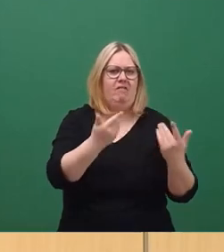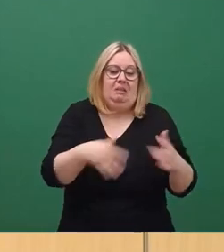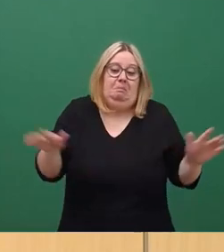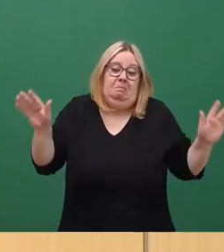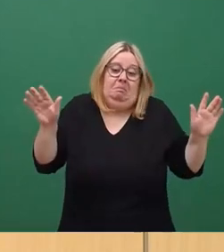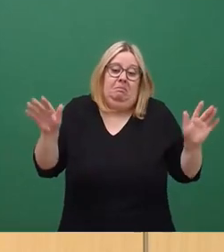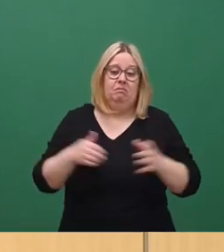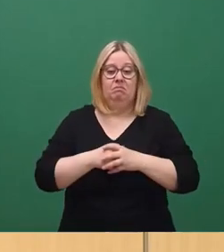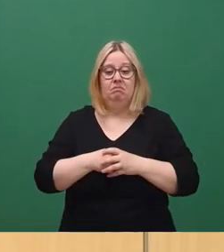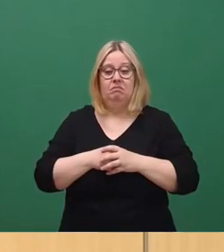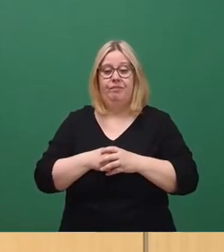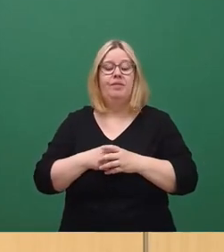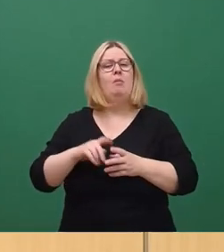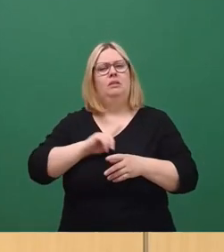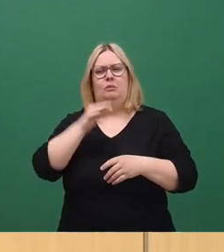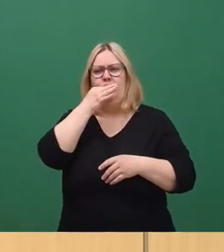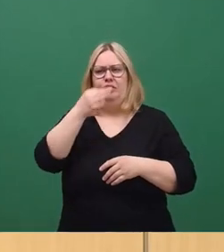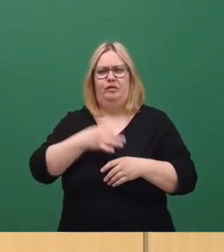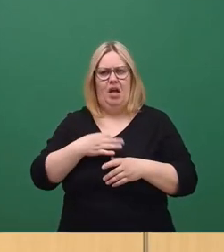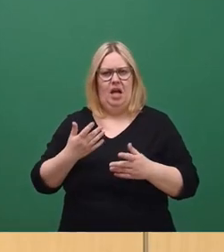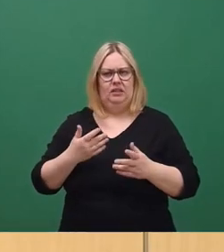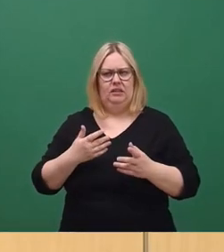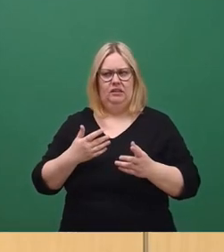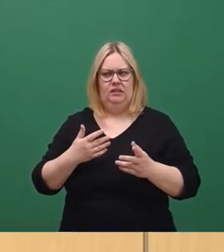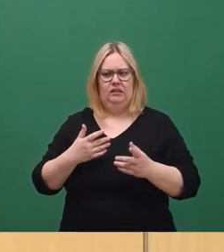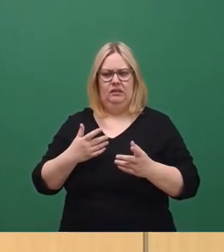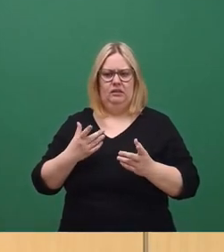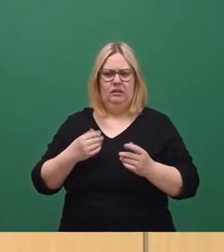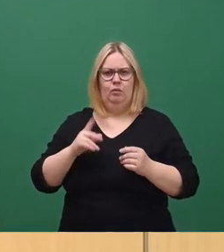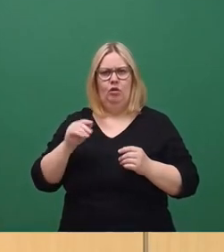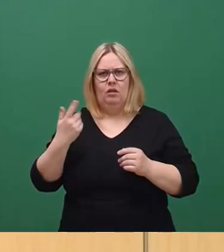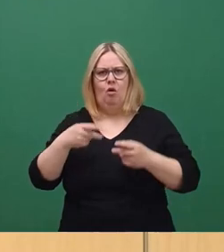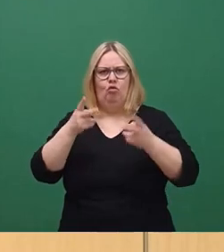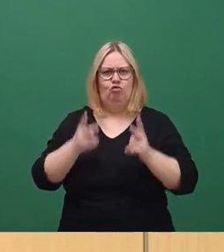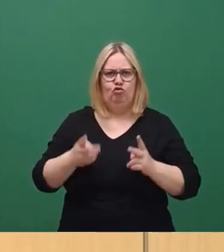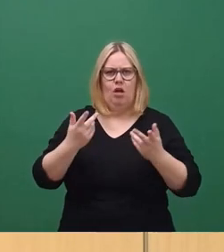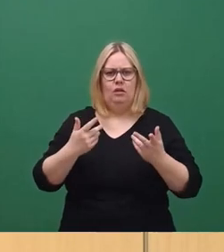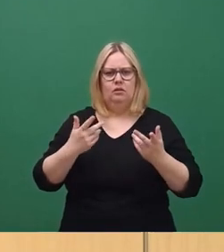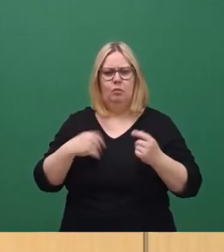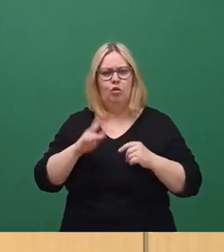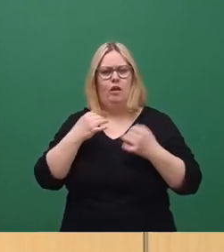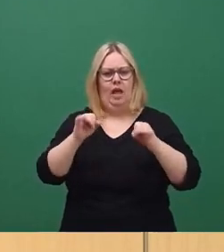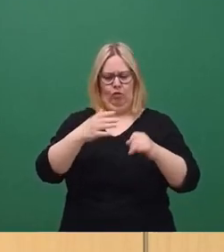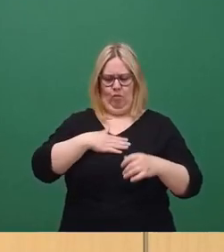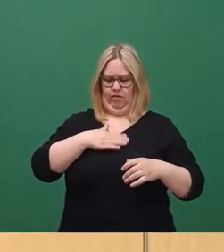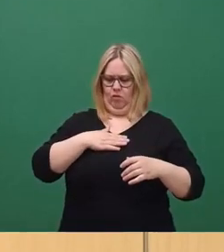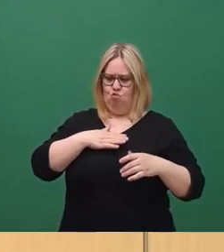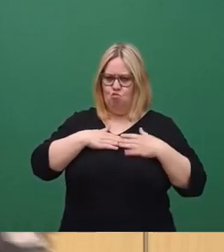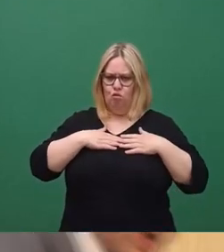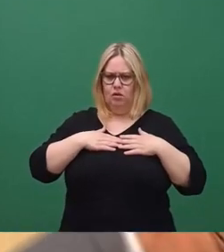Am meisten frage ich mich allerdings, es soll ja auf Drängen der Stadt passiert sein, was eigentlich unsere untere